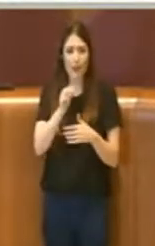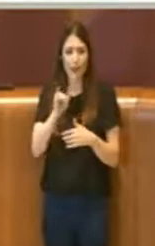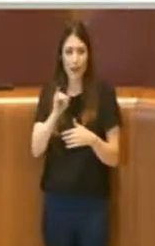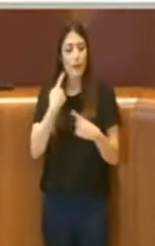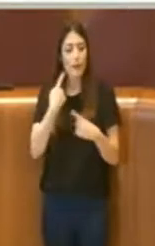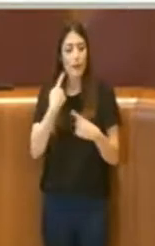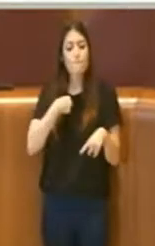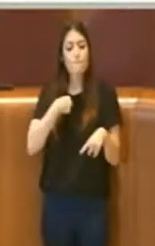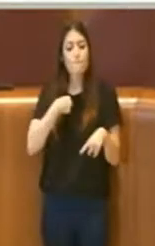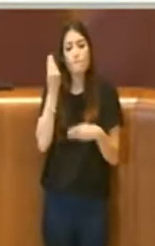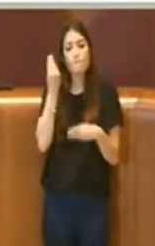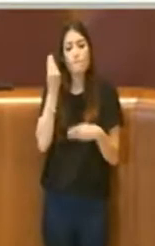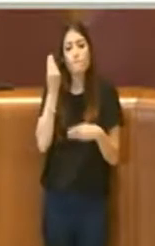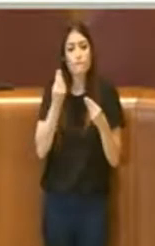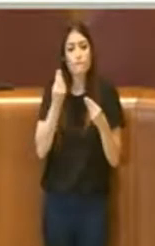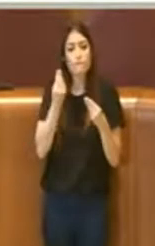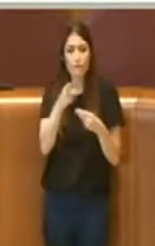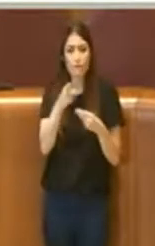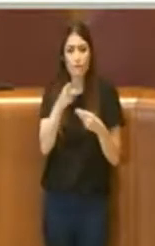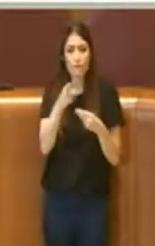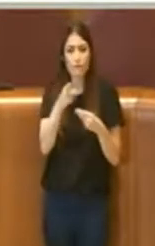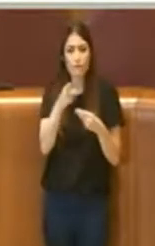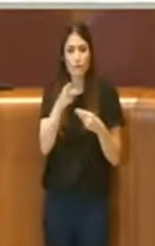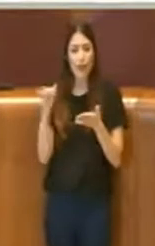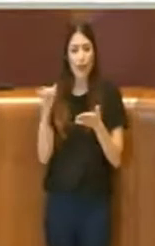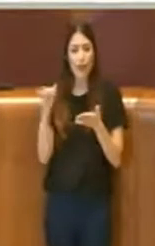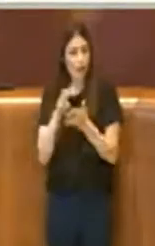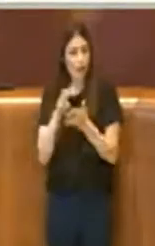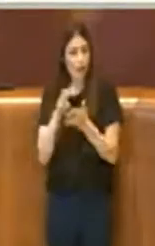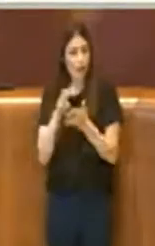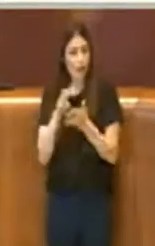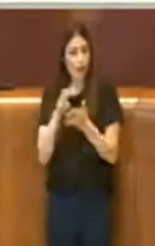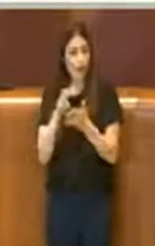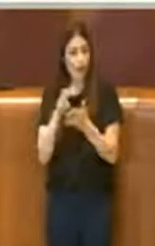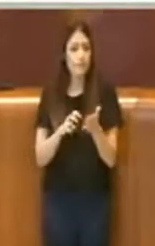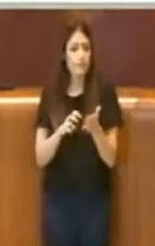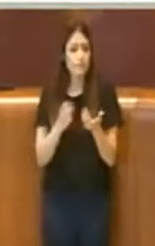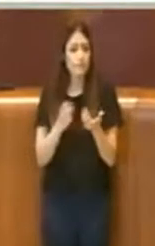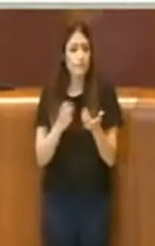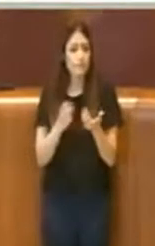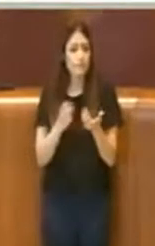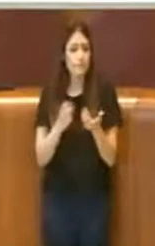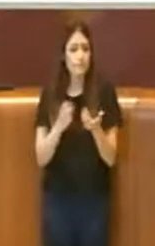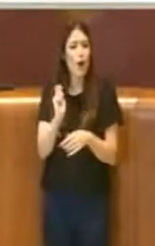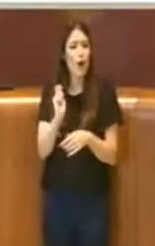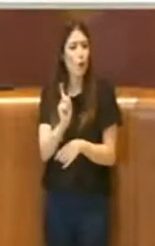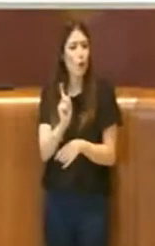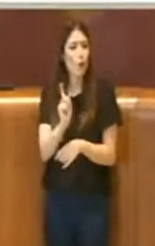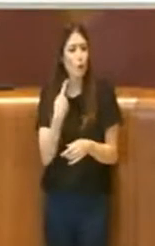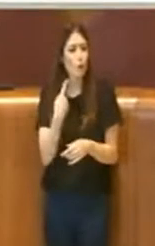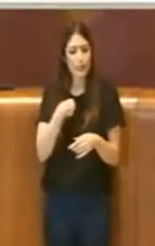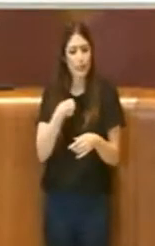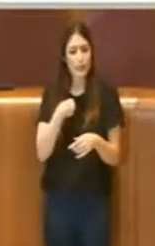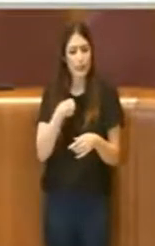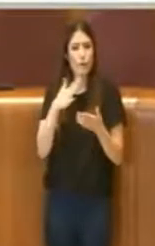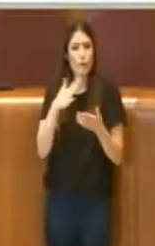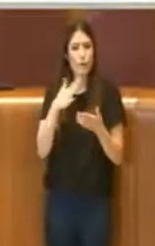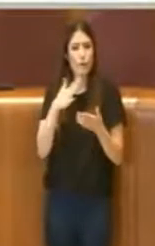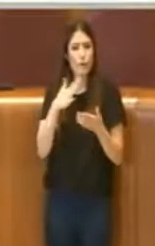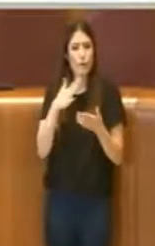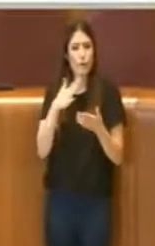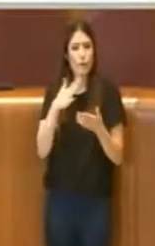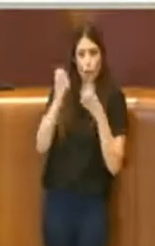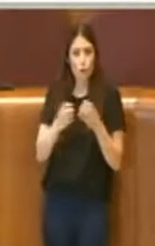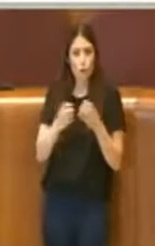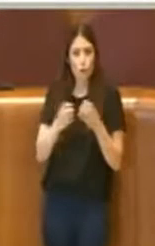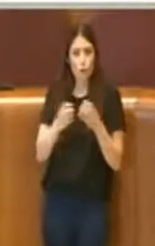riteniamo sensata la richiesta di esentarli da un pagamento di una tassa che già non pagano. Forse qui i proponenti si stanno confondendo